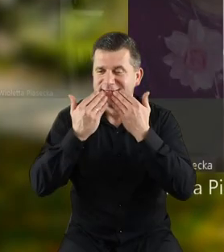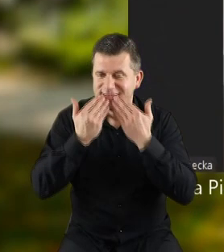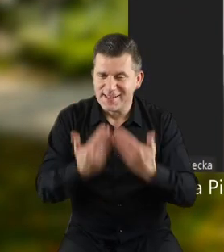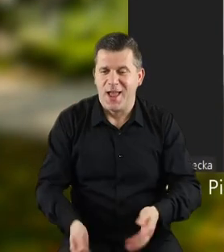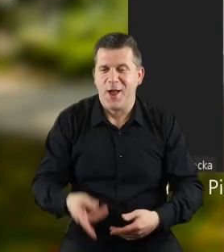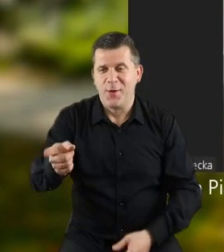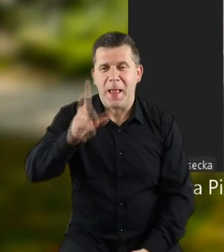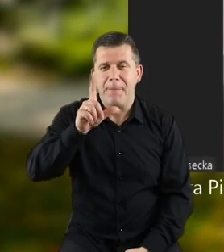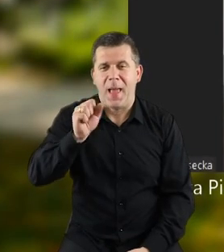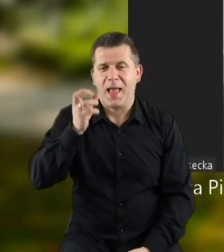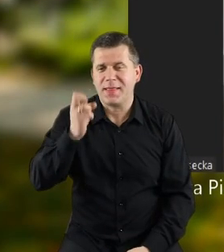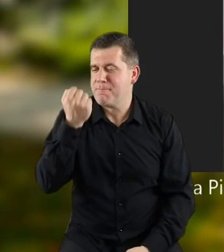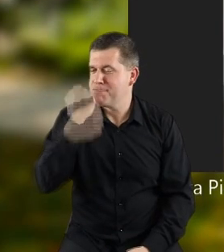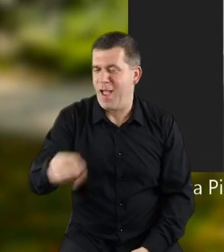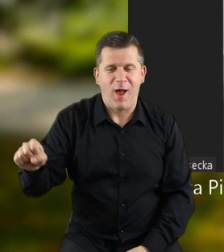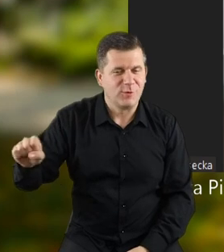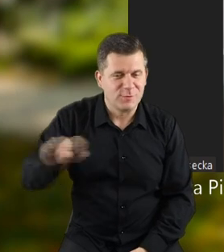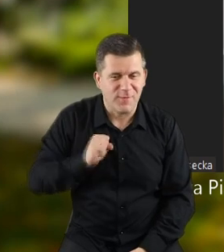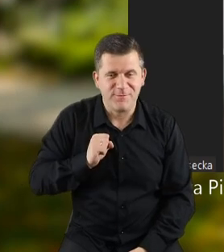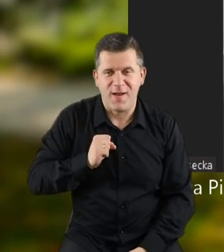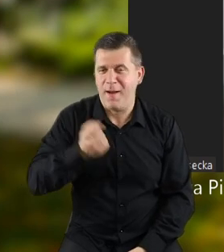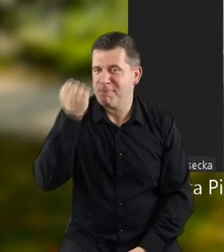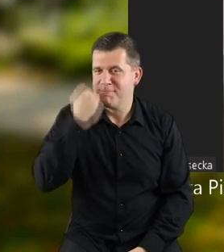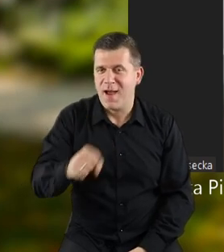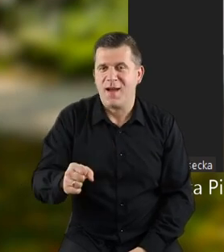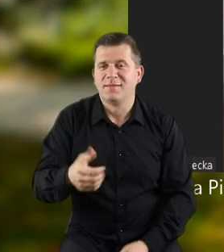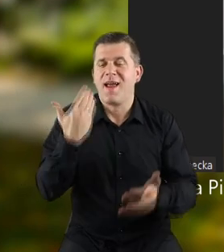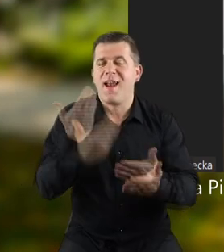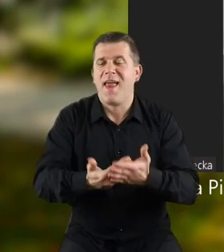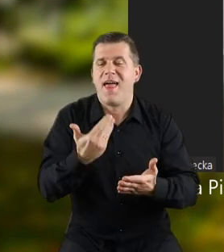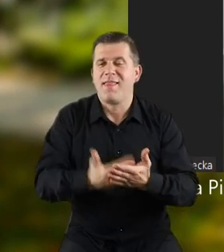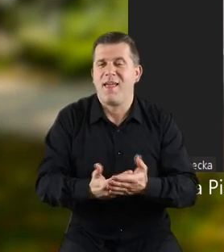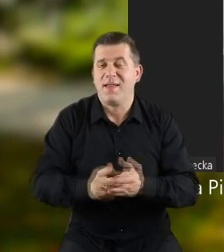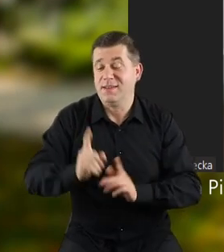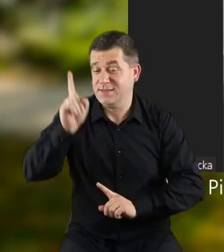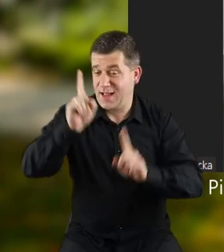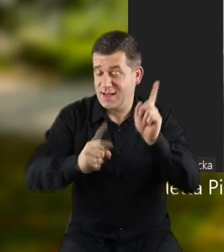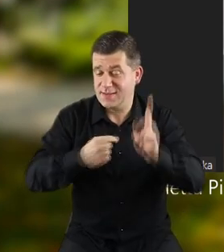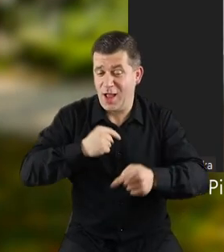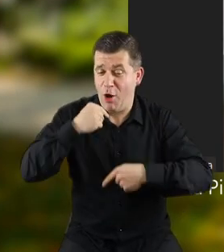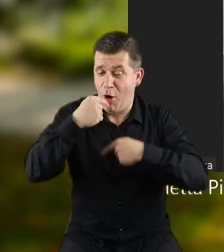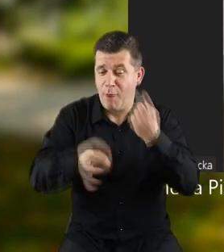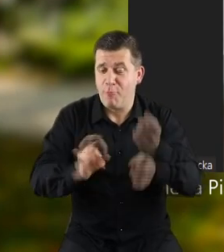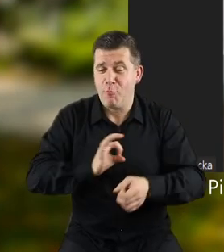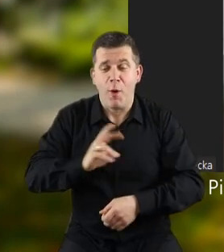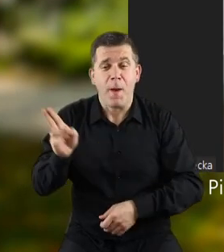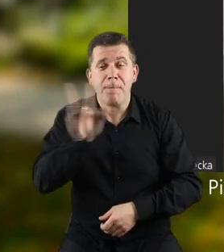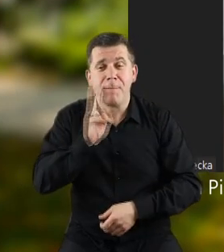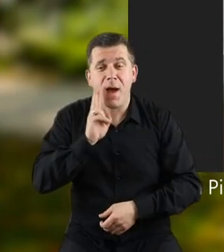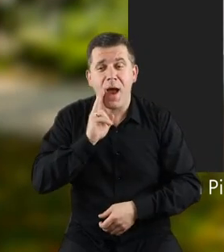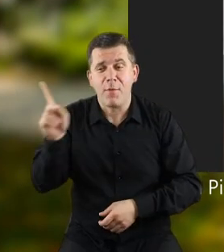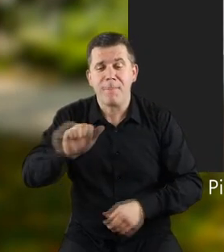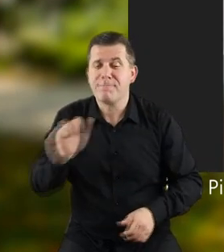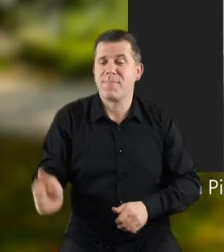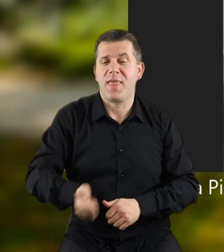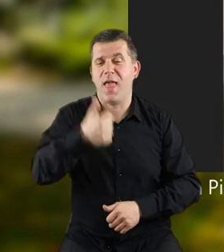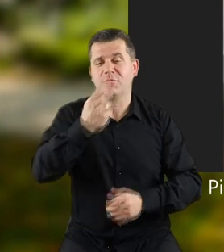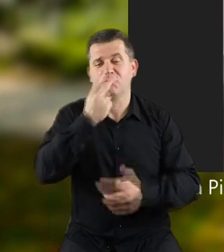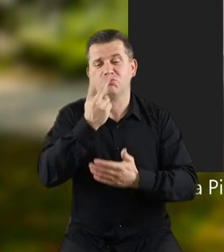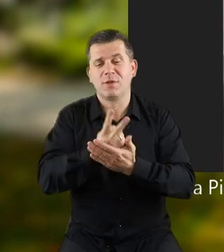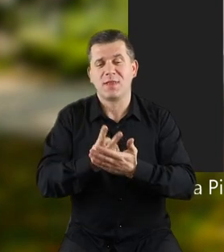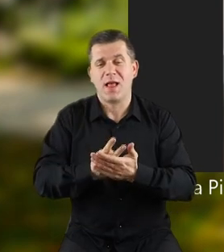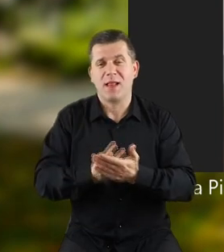Dziękuję Ci Patryczku, bardzo fajne, bardzo, dlatego, że czasami jak opowiadam mamie, moja mama jest pierwszą